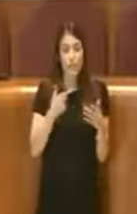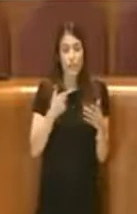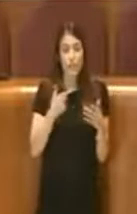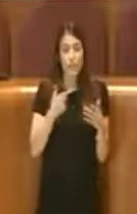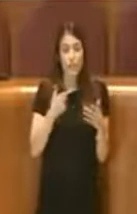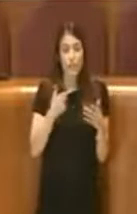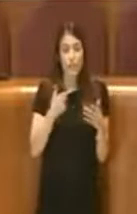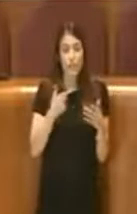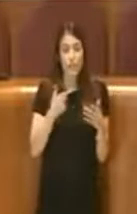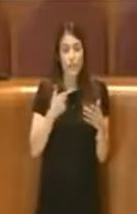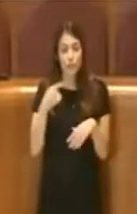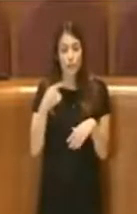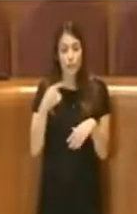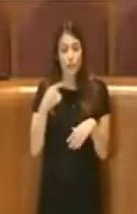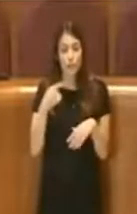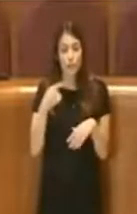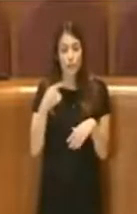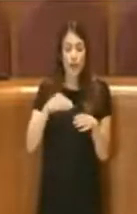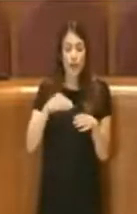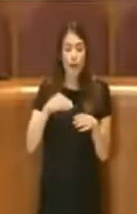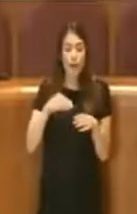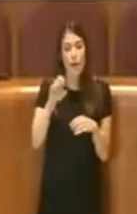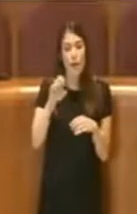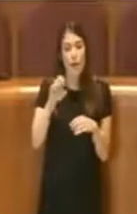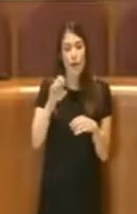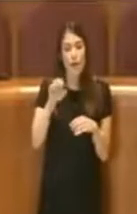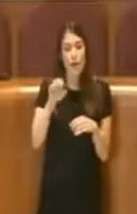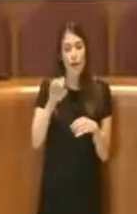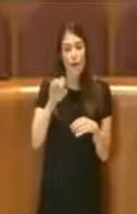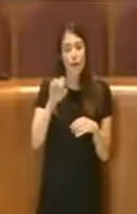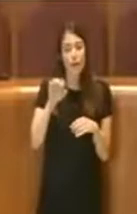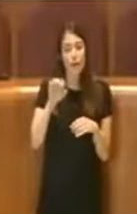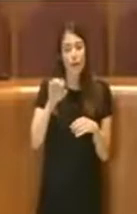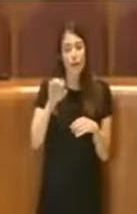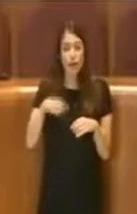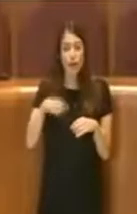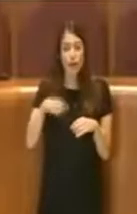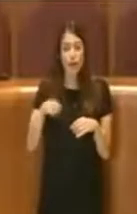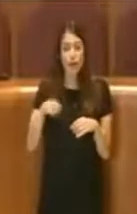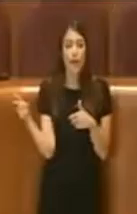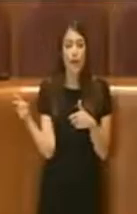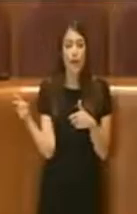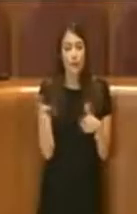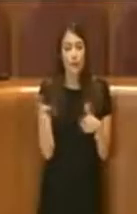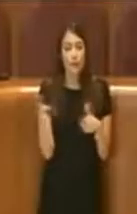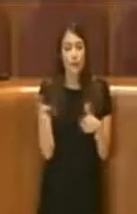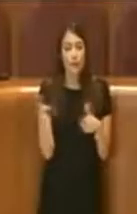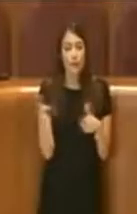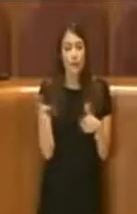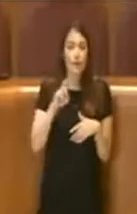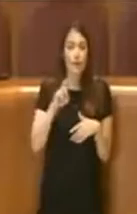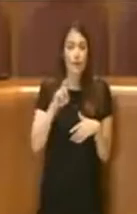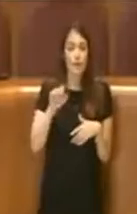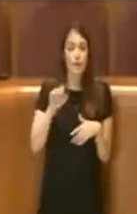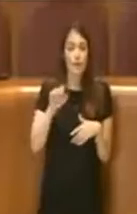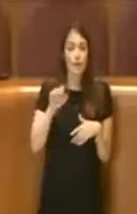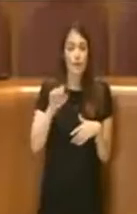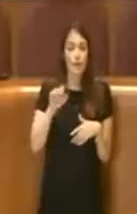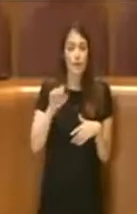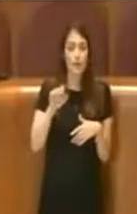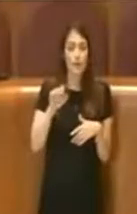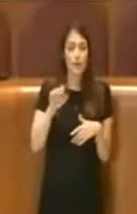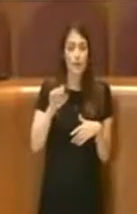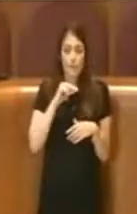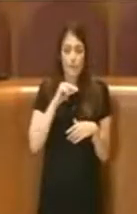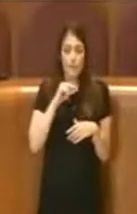l'eccidio delle fosse adiatine in reazione all'attentato di Via Rasella, 23 marzo 1944, fino all